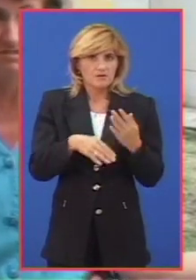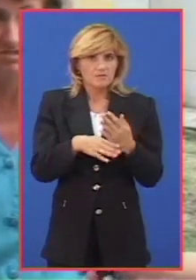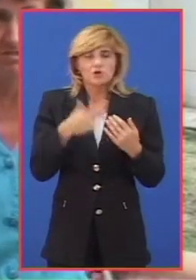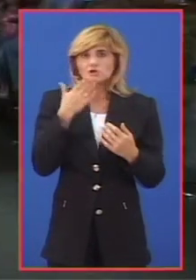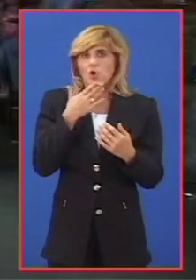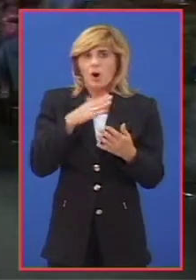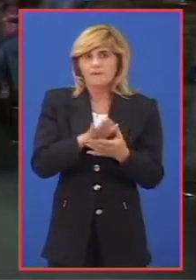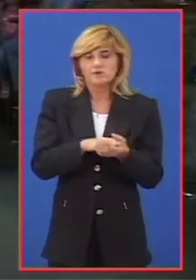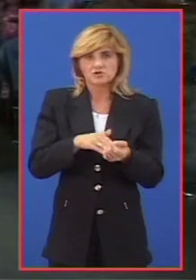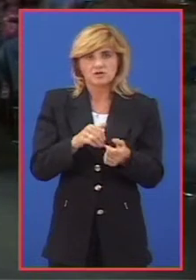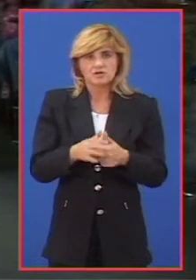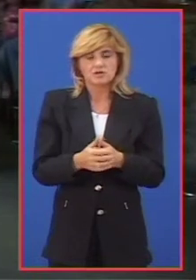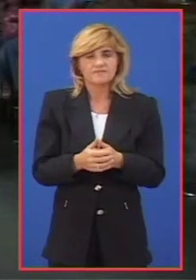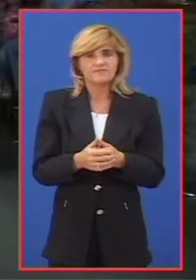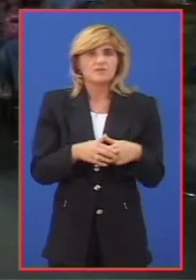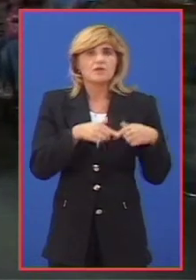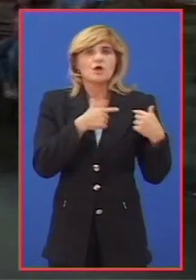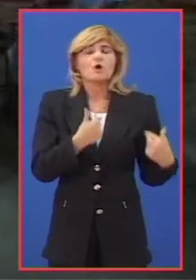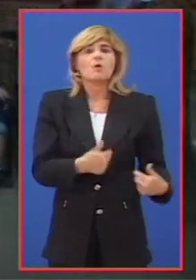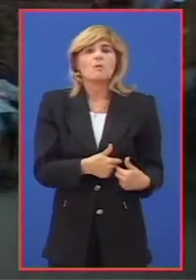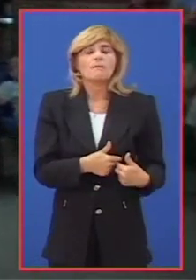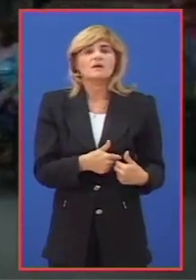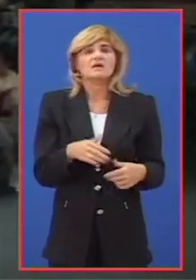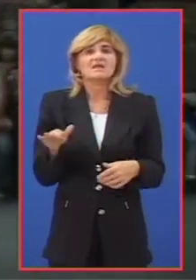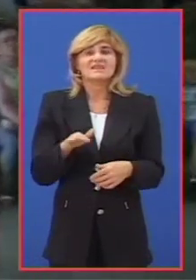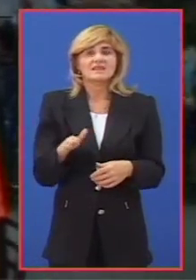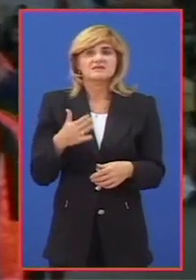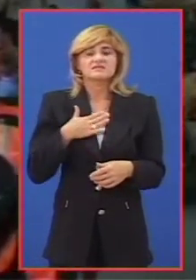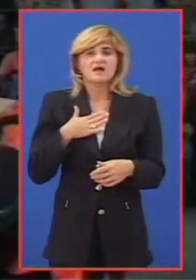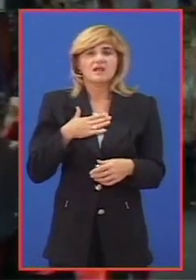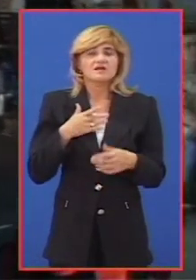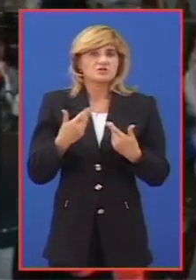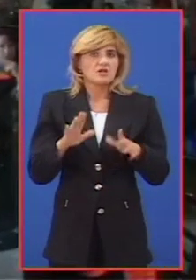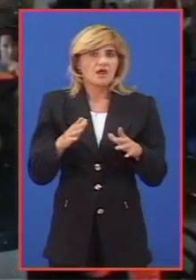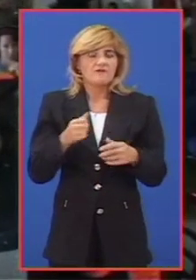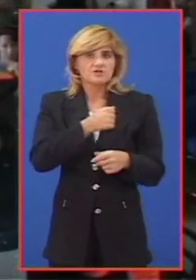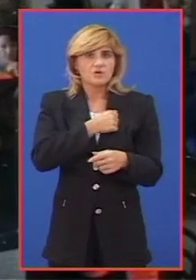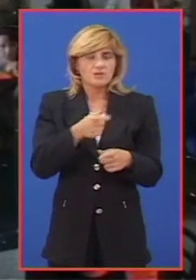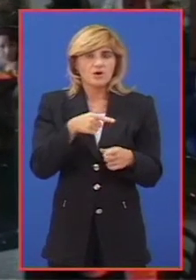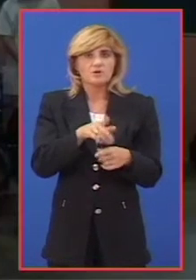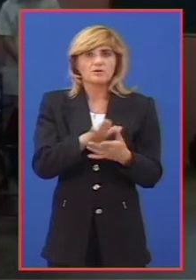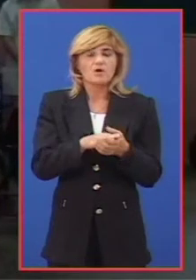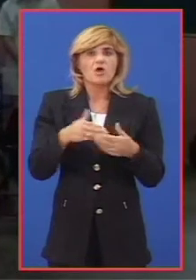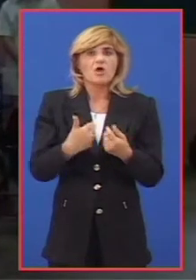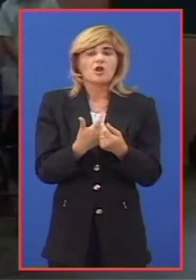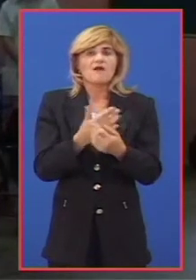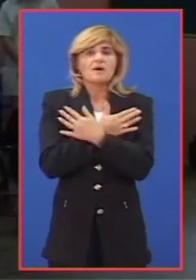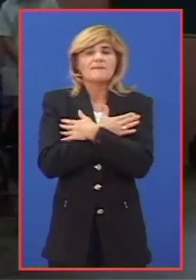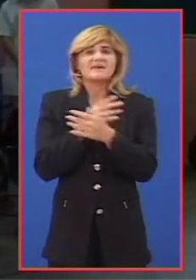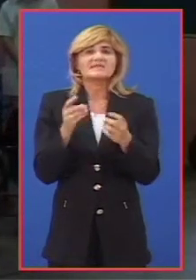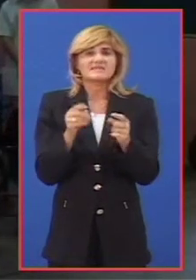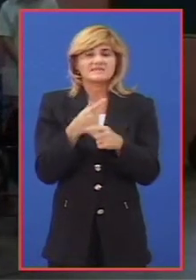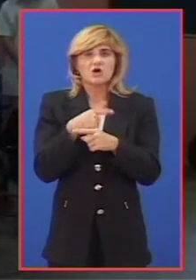znači školak je znači. Humanitarnu akciju pod nazivom Deca su naše najveće blago pokrenulo je nove rukovodstvo mesne zajednice Zorka.